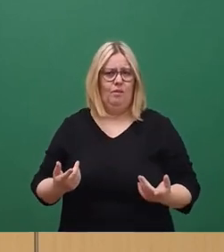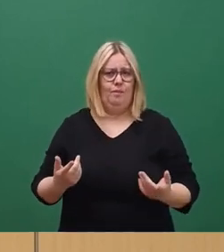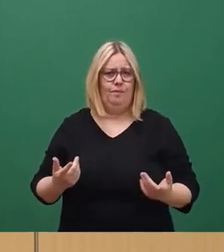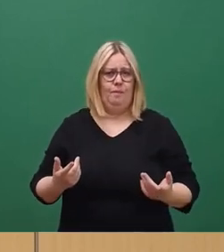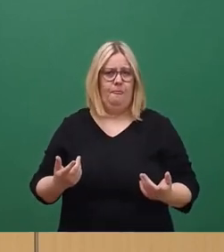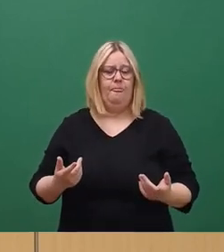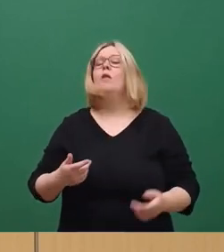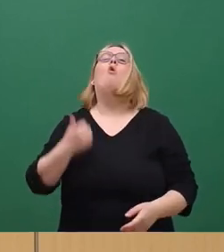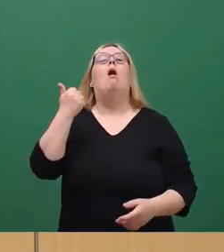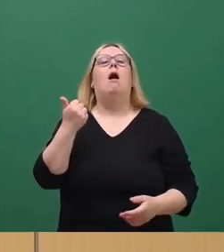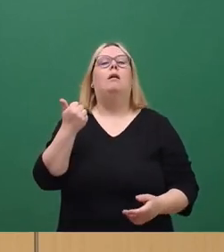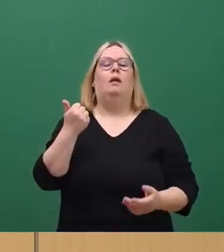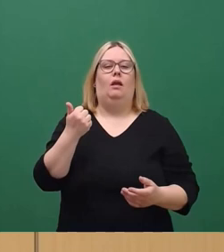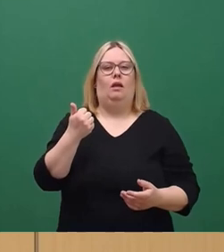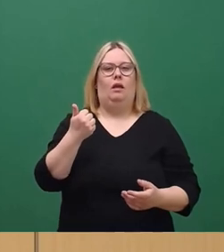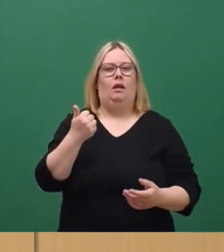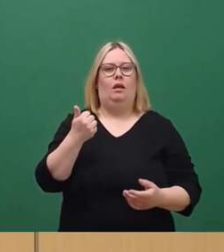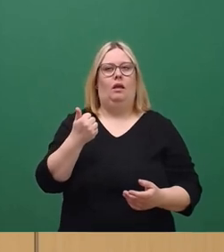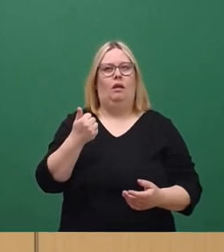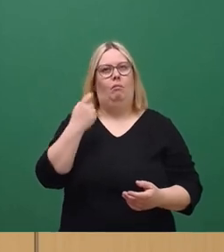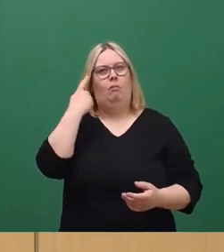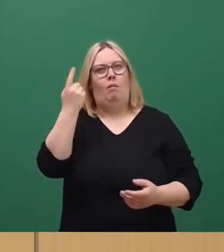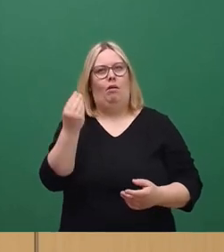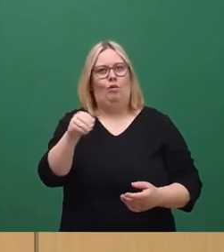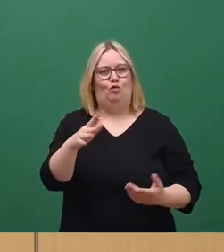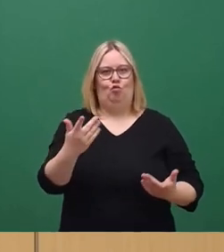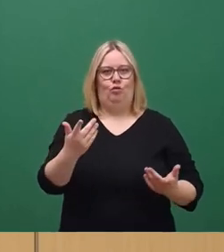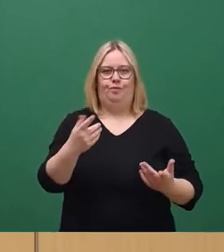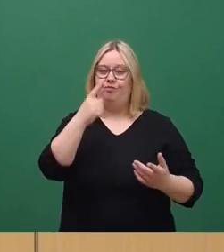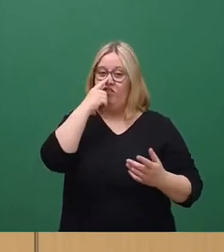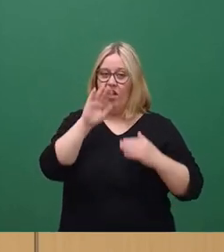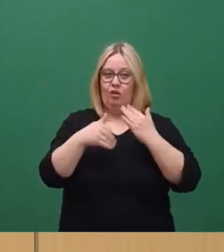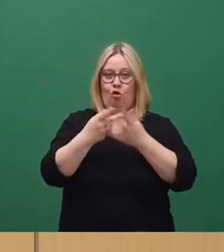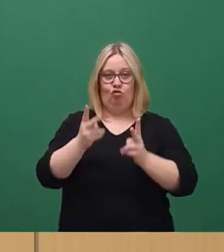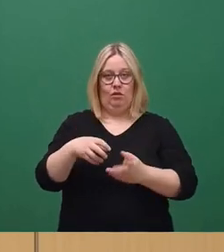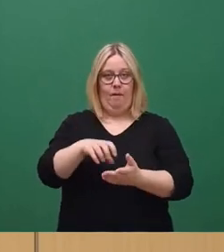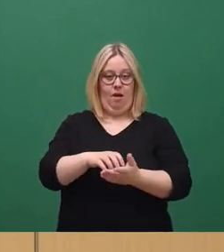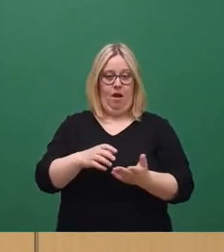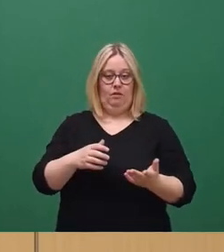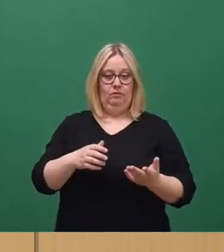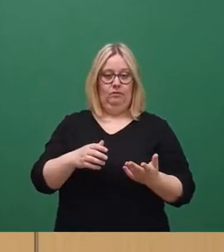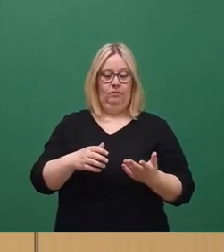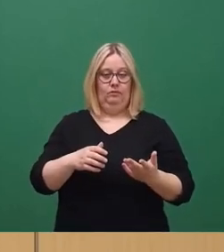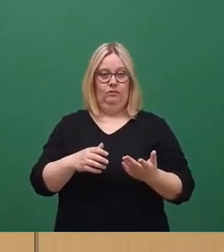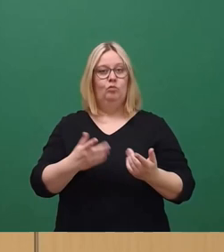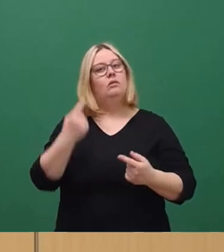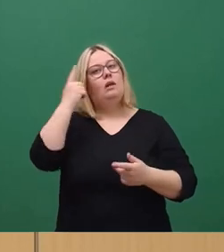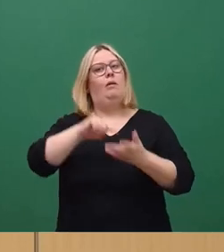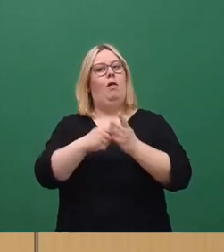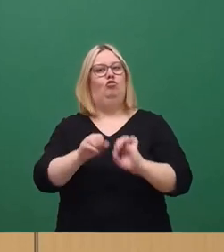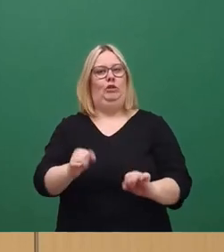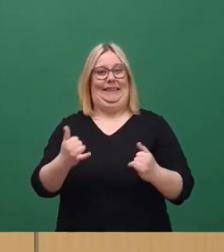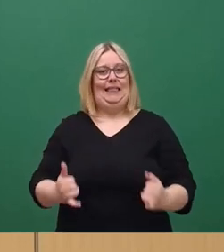eine Bemerkung dazu. Wenn schon der überformte Neustädter Markt jetzt unter Denkmalschutz gestellt wird,